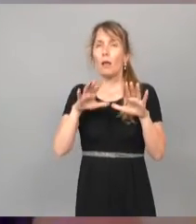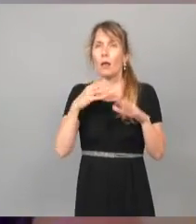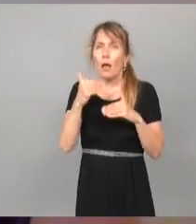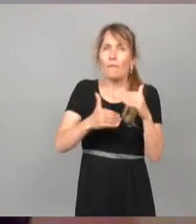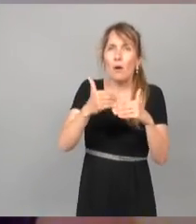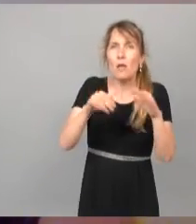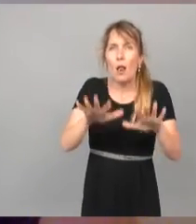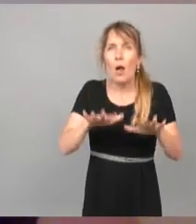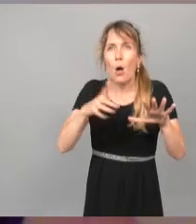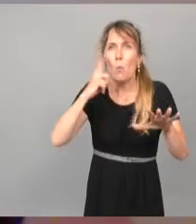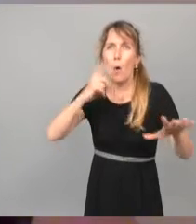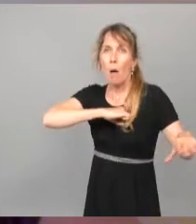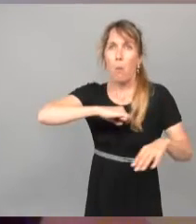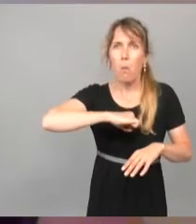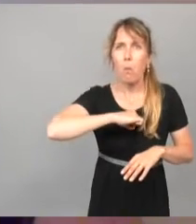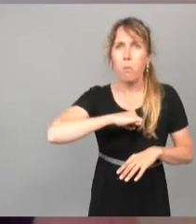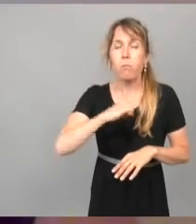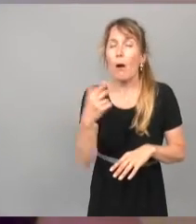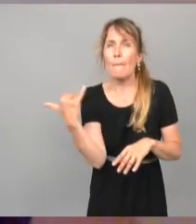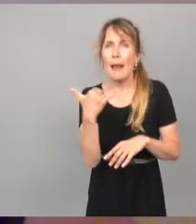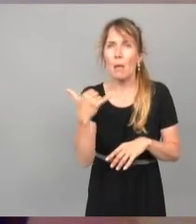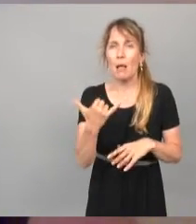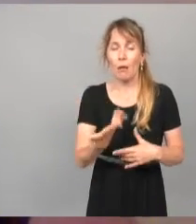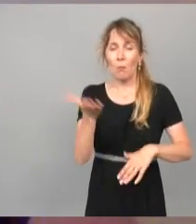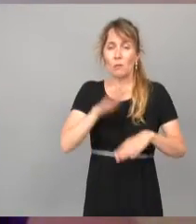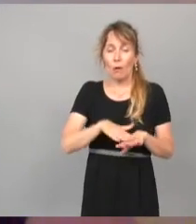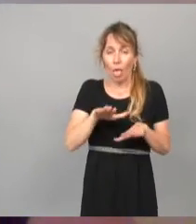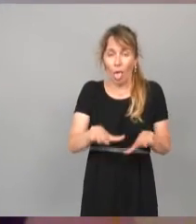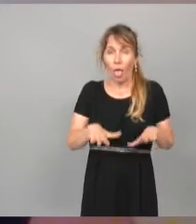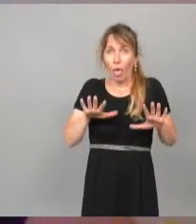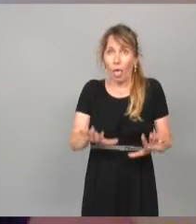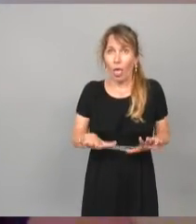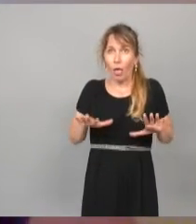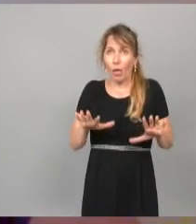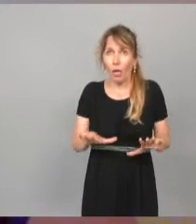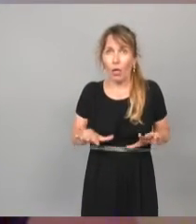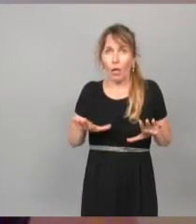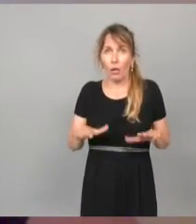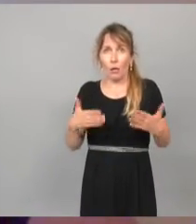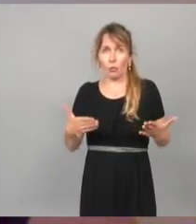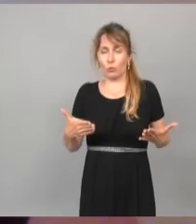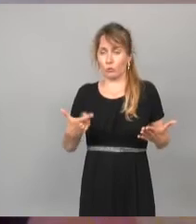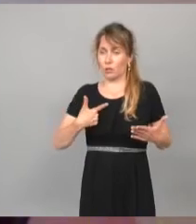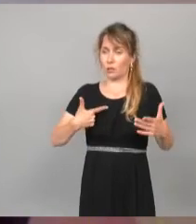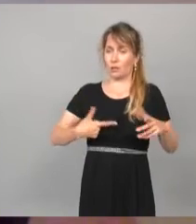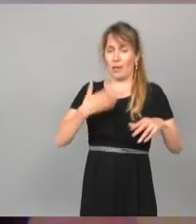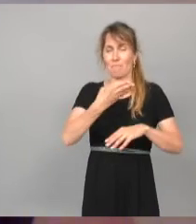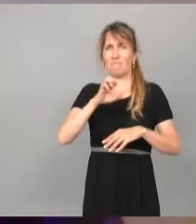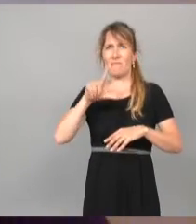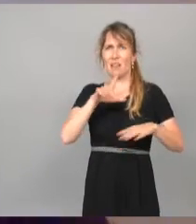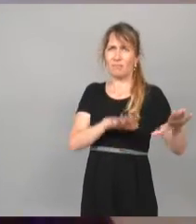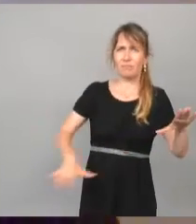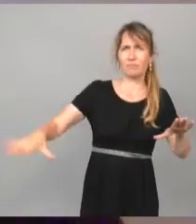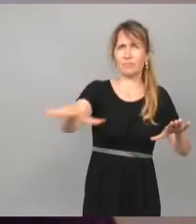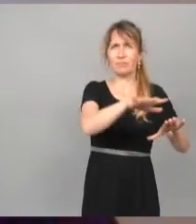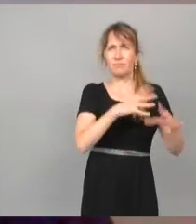constamment, on n'arrive nulle part. C'est ce qui fait que notre métropole stagne aujourd'hui à 1% de surface agricole utile en bio.